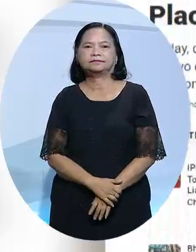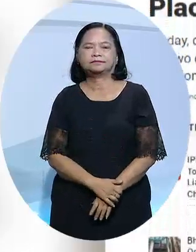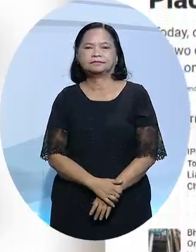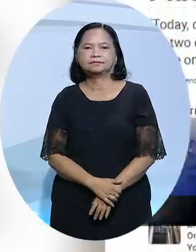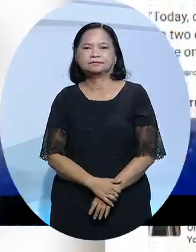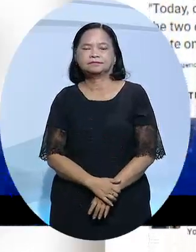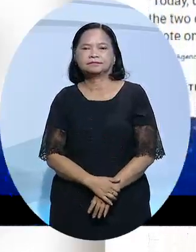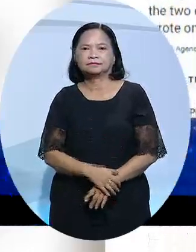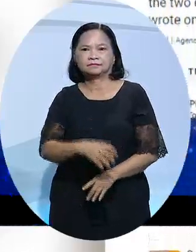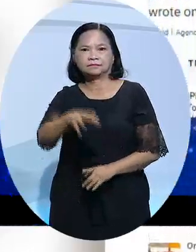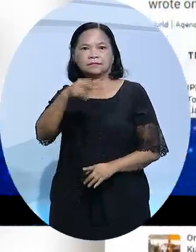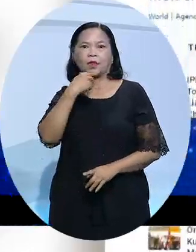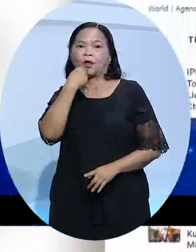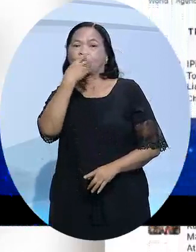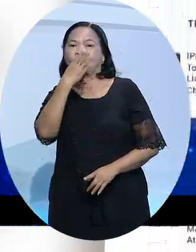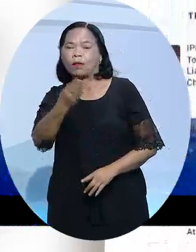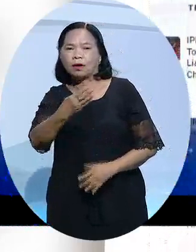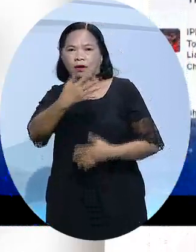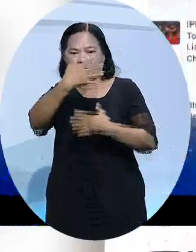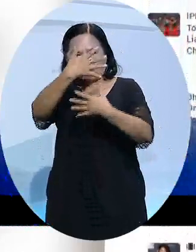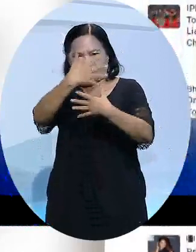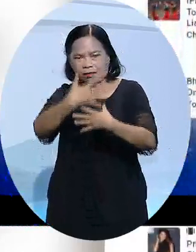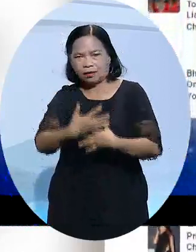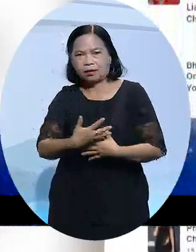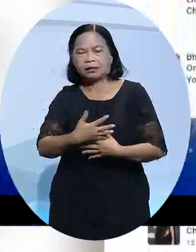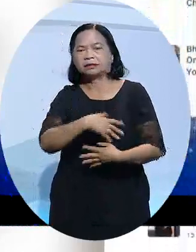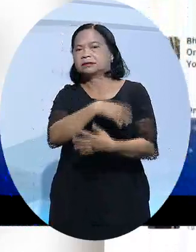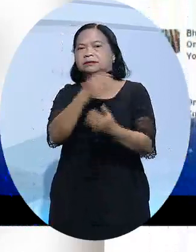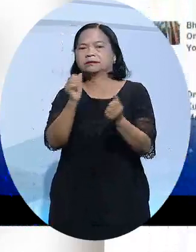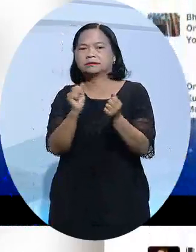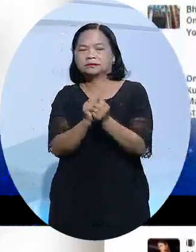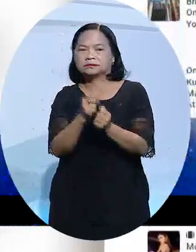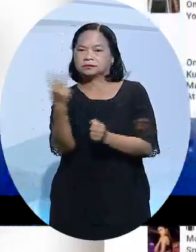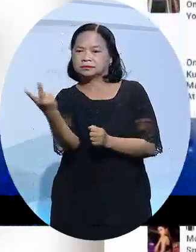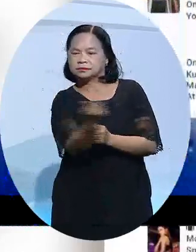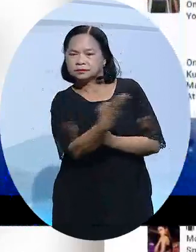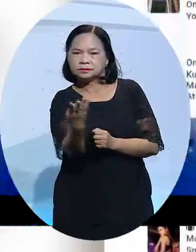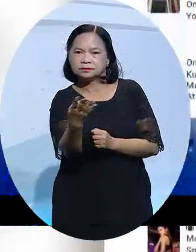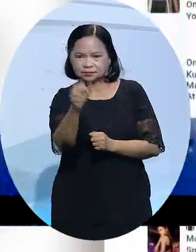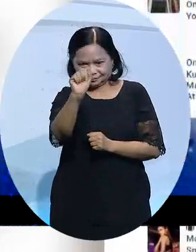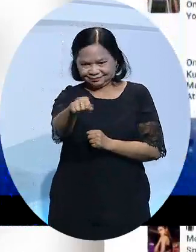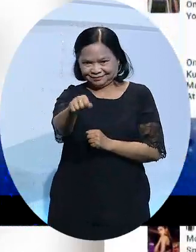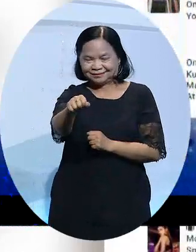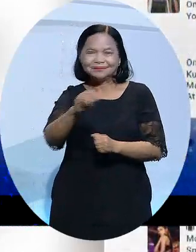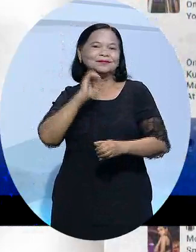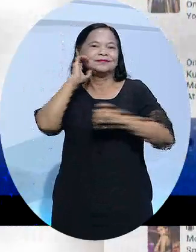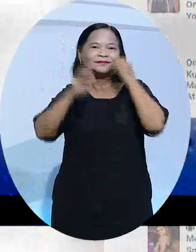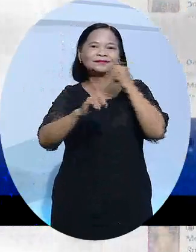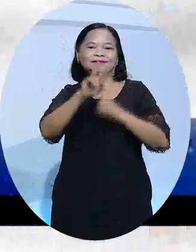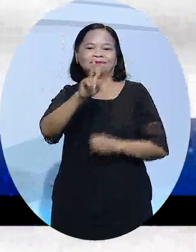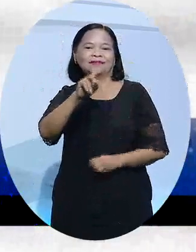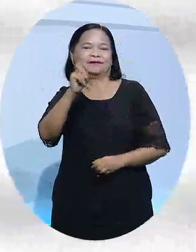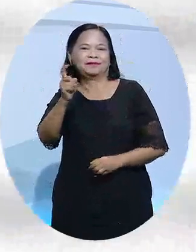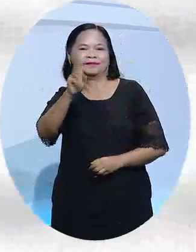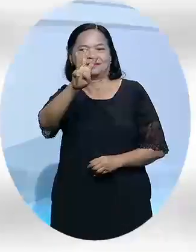Trong một thông báo trên mạng xã hội, trưởng đoàn đàm phán Nga Vladimir Medensky cho biết hai bên đã nhất trí đàm phán trực tiếp trong hai ngày 29 và